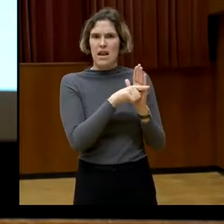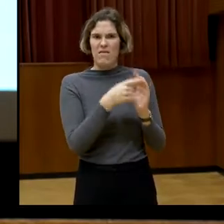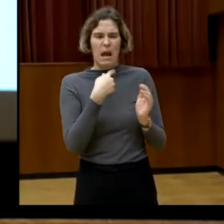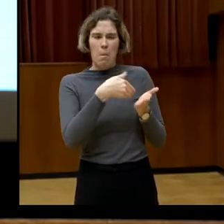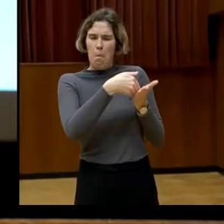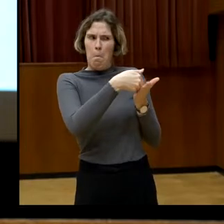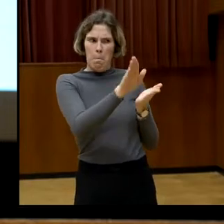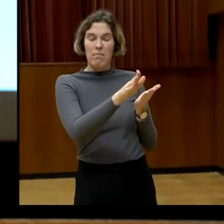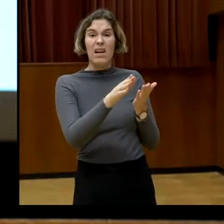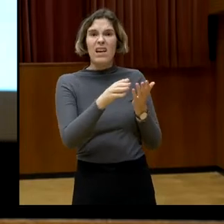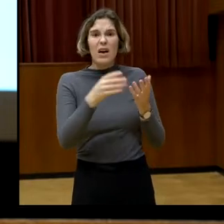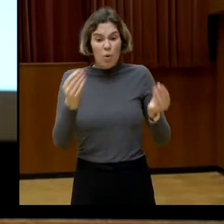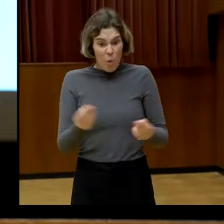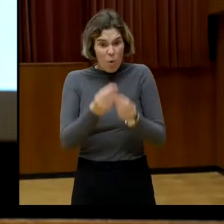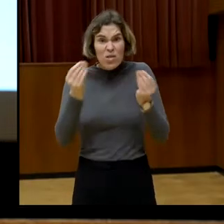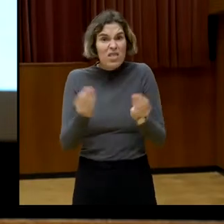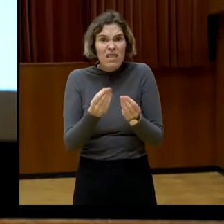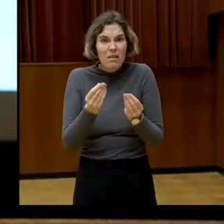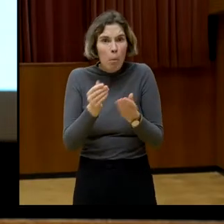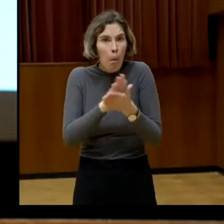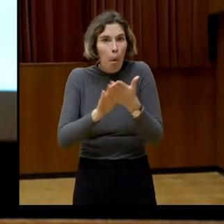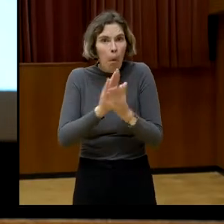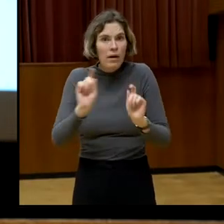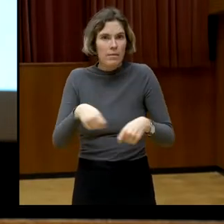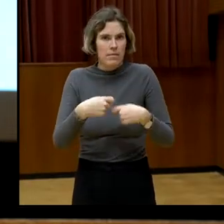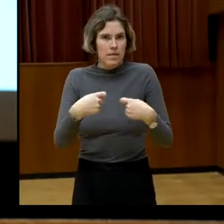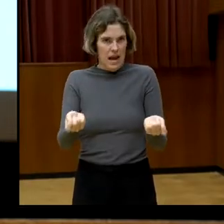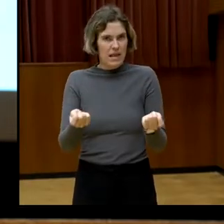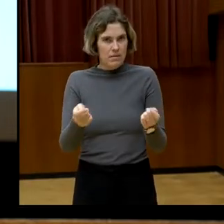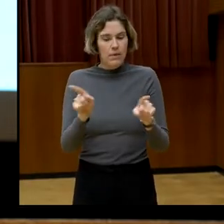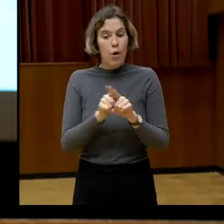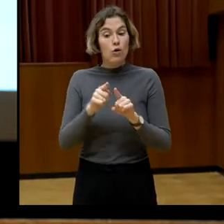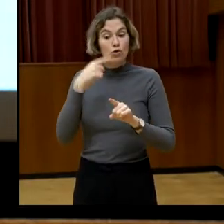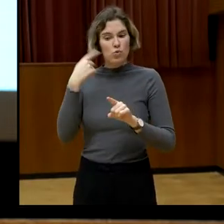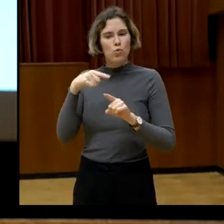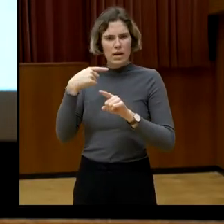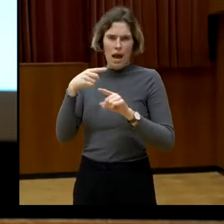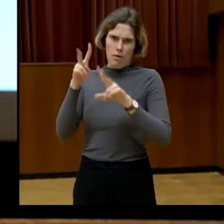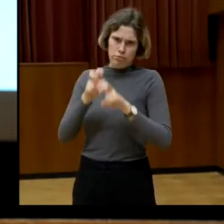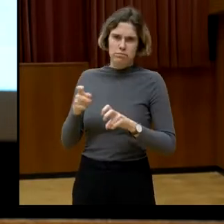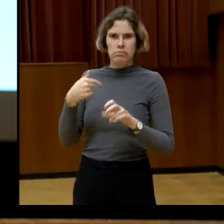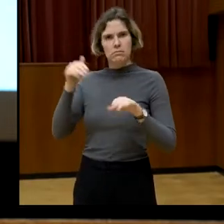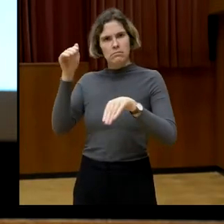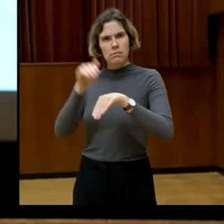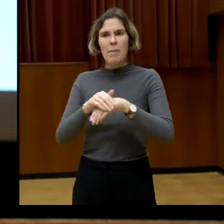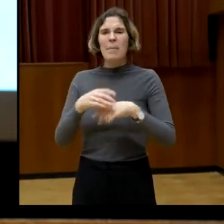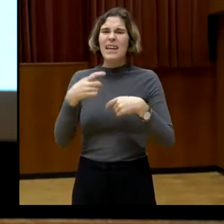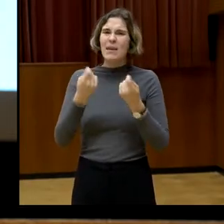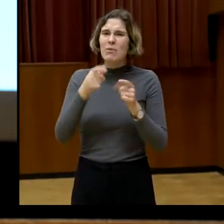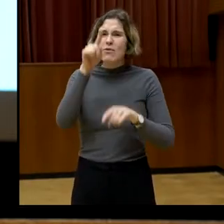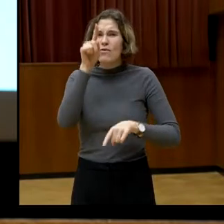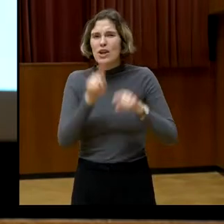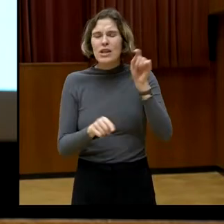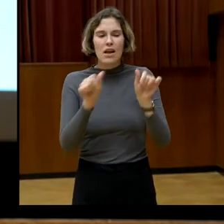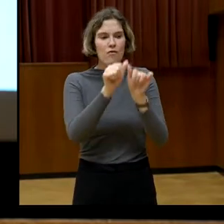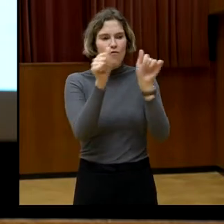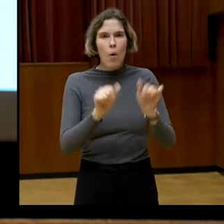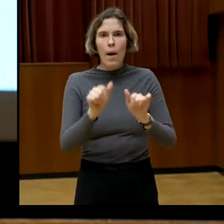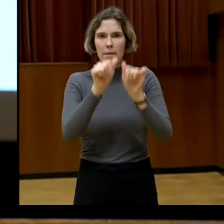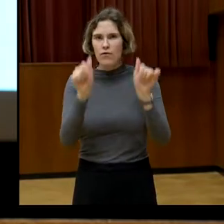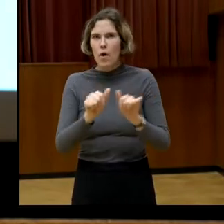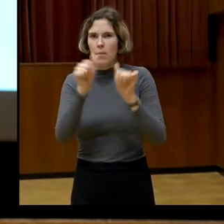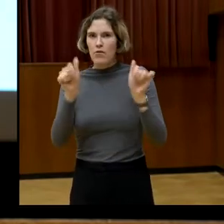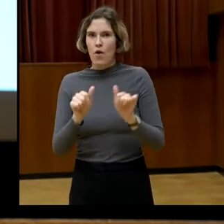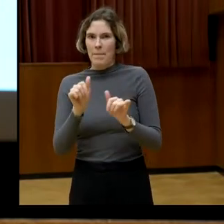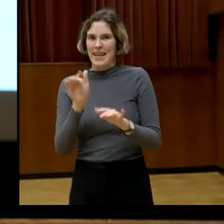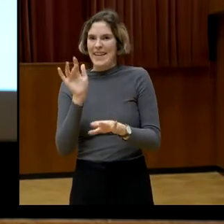begründet wird. Und das ist auch eine der Kernaussagen der Studie, dass es ganz unterschiedliche Formen der Kritik an Wissenschaft und Demokratie gibt und dass